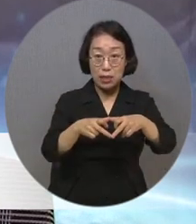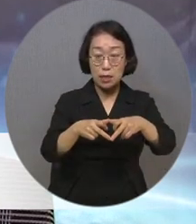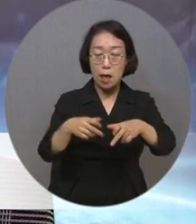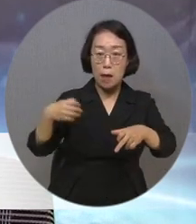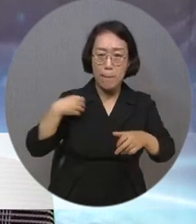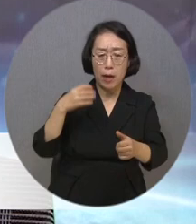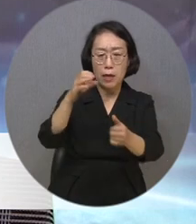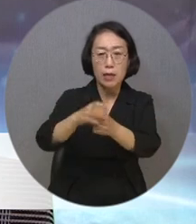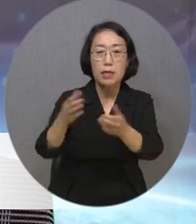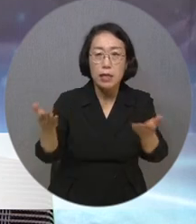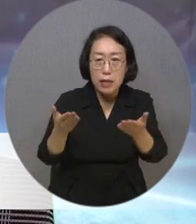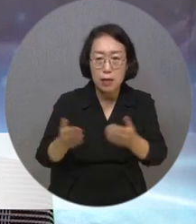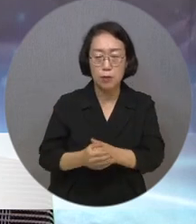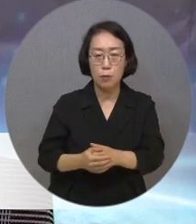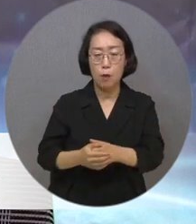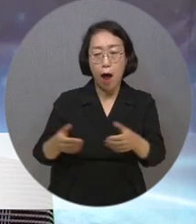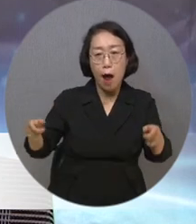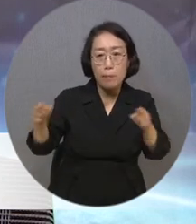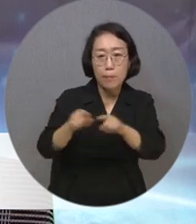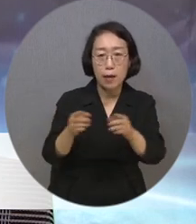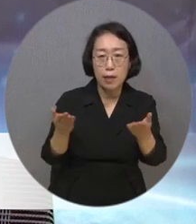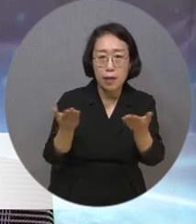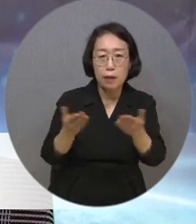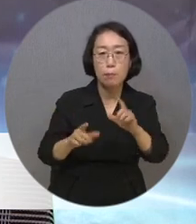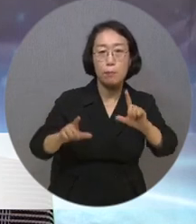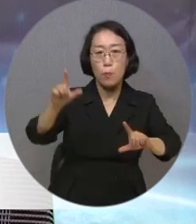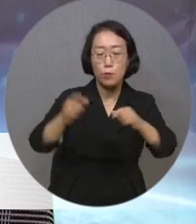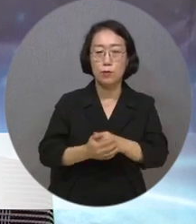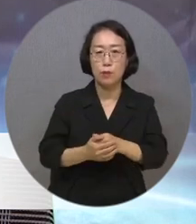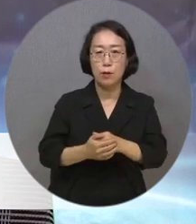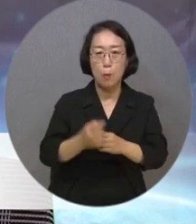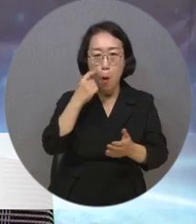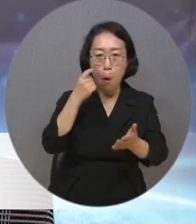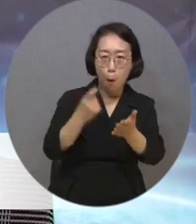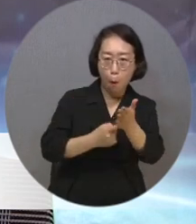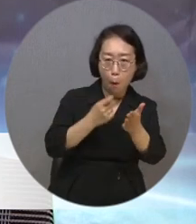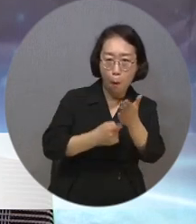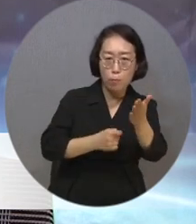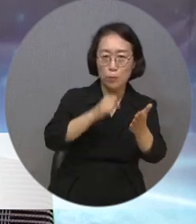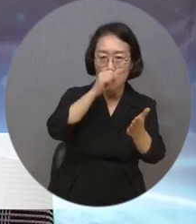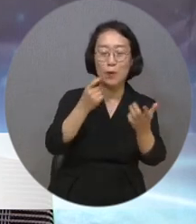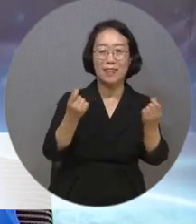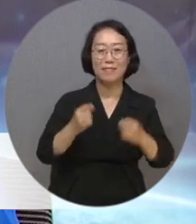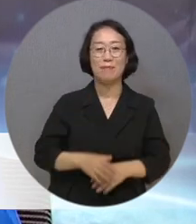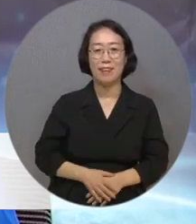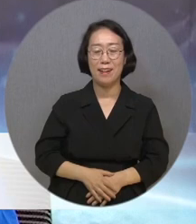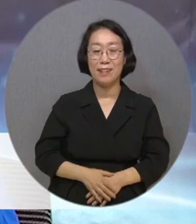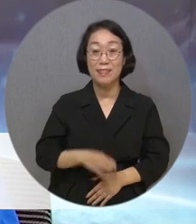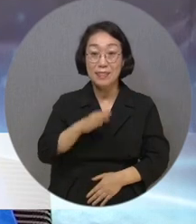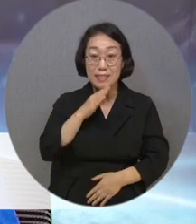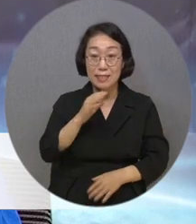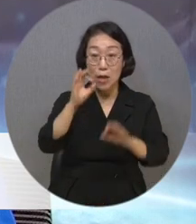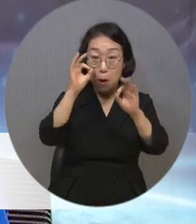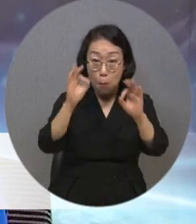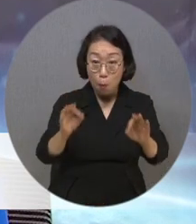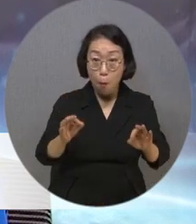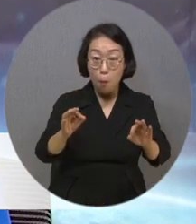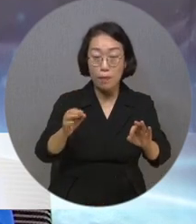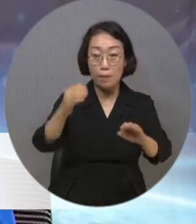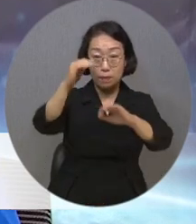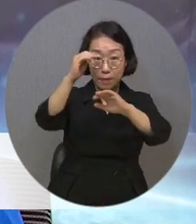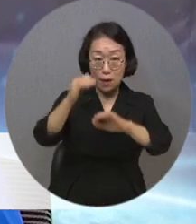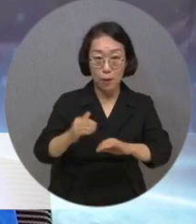비장애인들이 함께 화합하는 것에 대해서 좀 많이 보고 오면 좋을 것 같습니다. 제가 실제로 보고 온